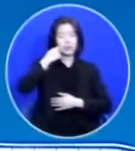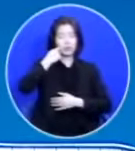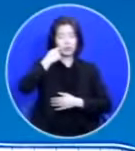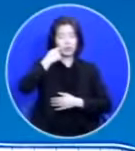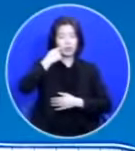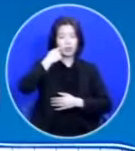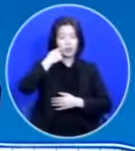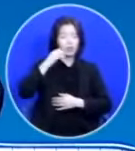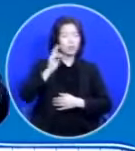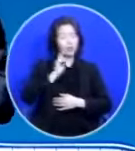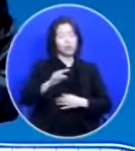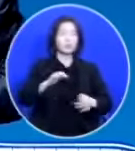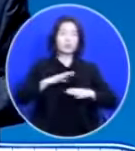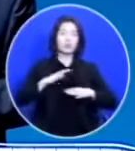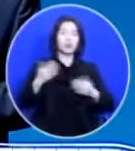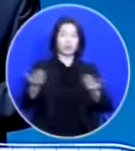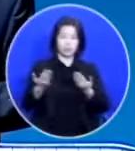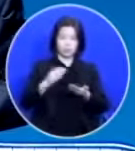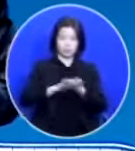놀라우신 분이에요